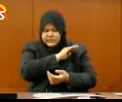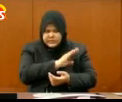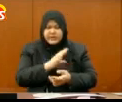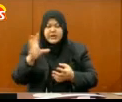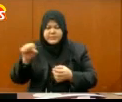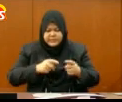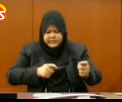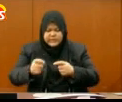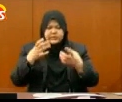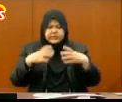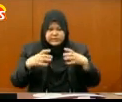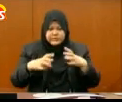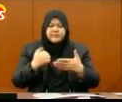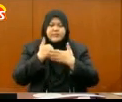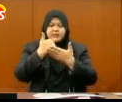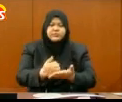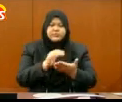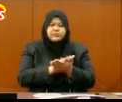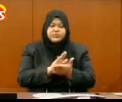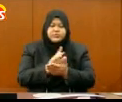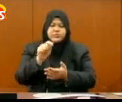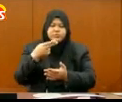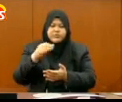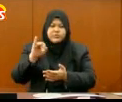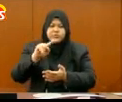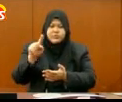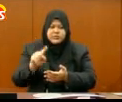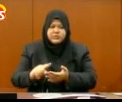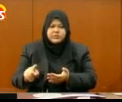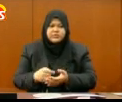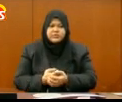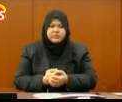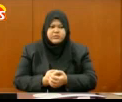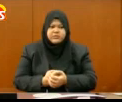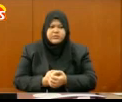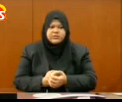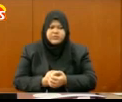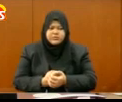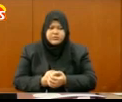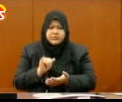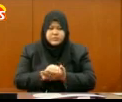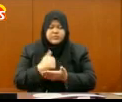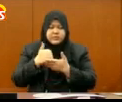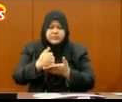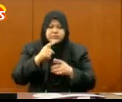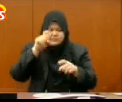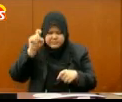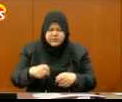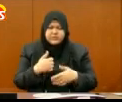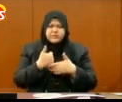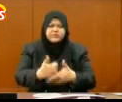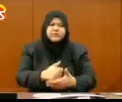supaya membantu sekolah-sekolah tahfiz ini bukan sekolah-sekolah tahfiz mana-mana pula. Itu pun diri bantu tetapi sekolah tahfiz perlu dibantu.